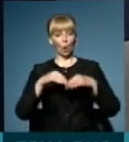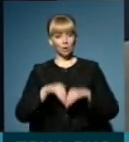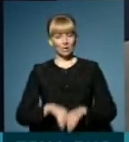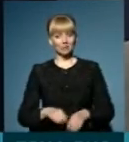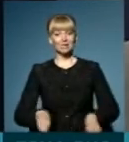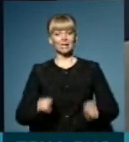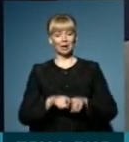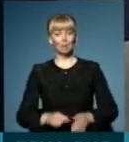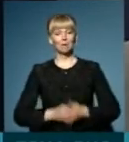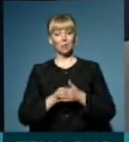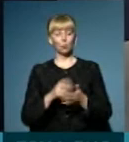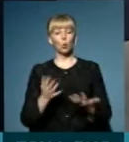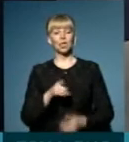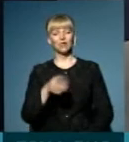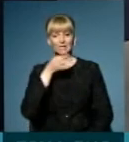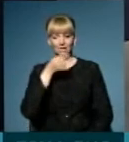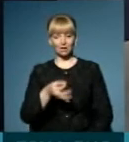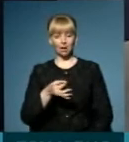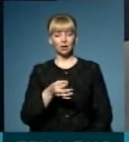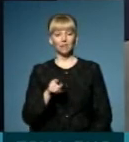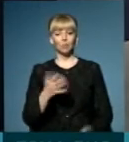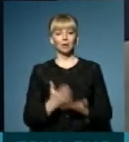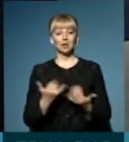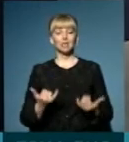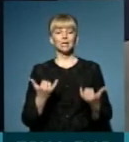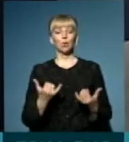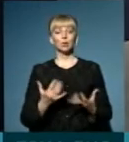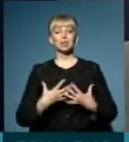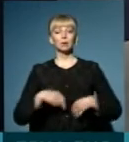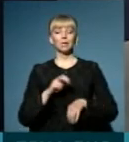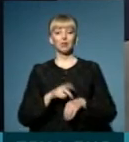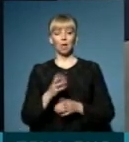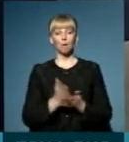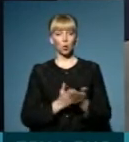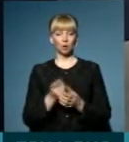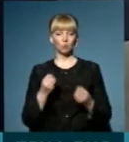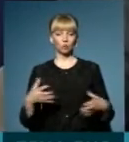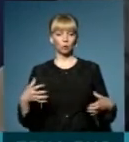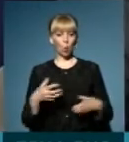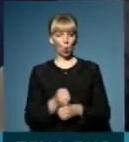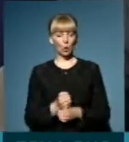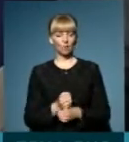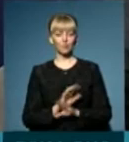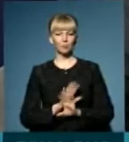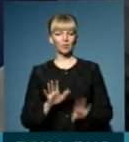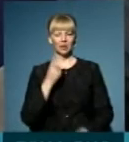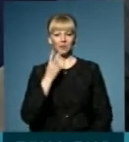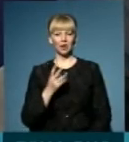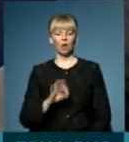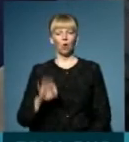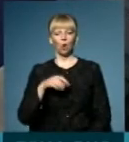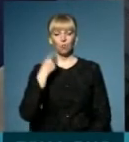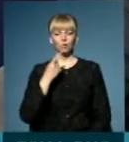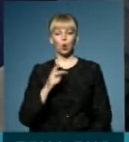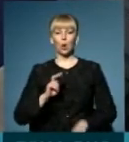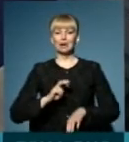за таким принципом, про який ви сказали, там, де є сьогодні сімейні лікарі, їхні посади просто скоротять? Ні, дивіться. Йдеться мова про